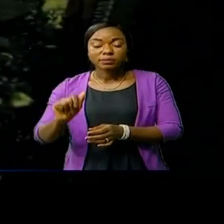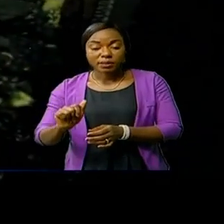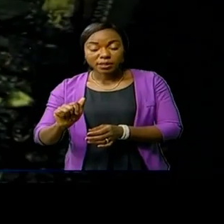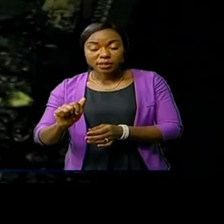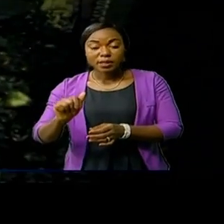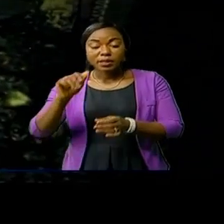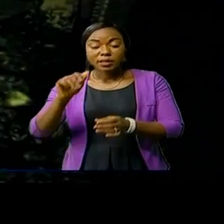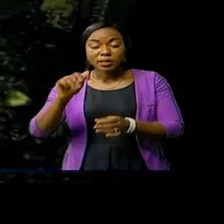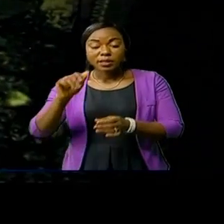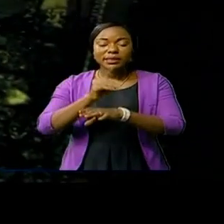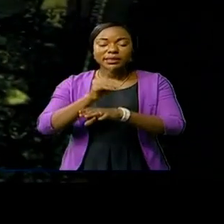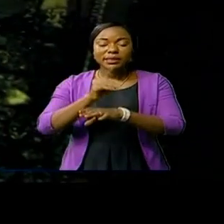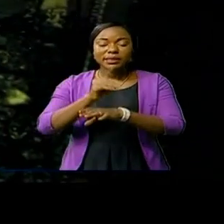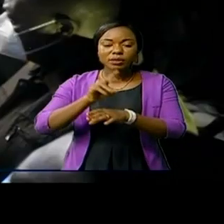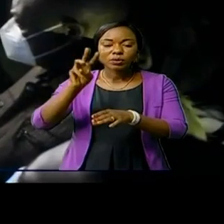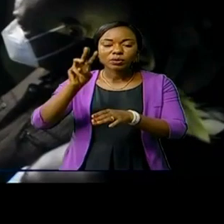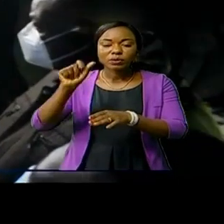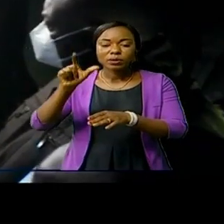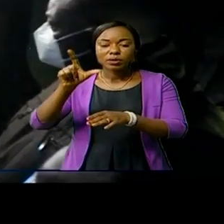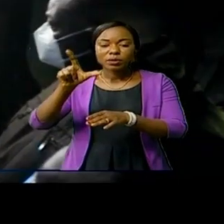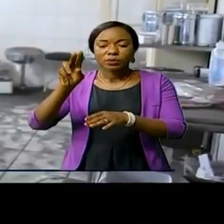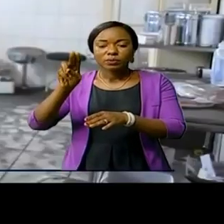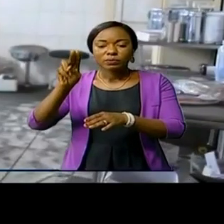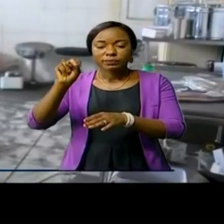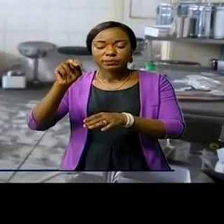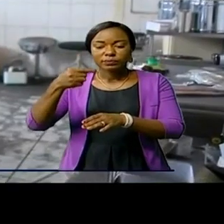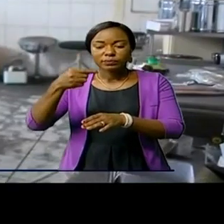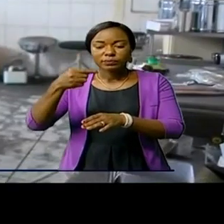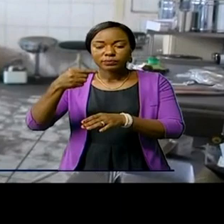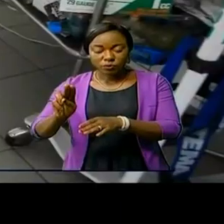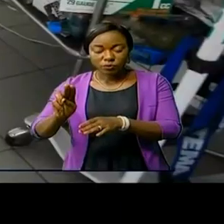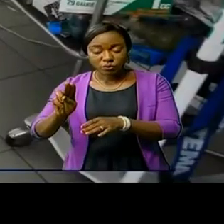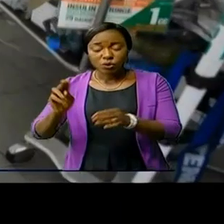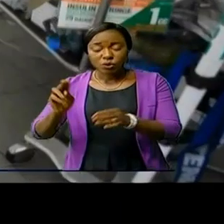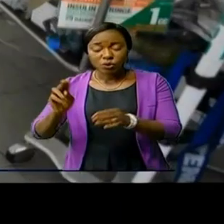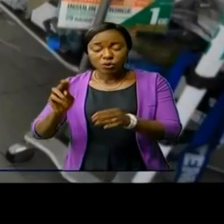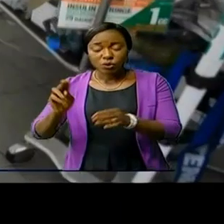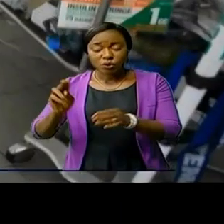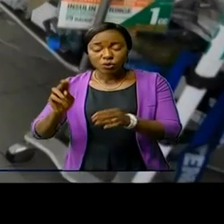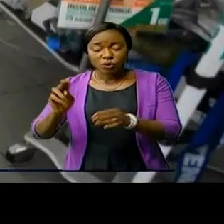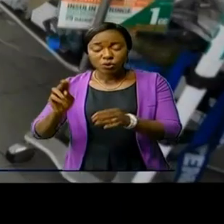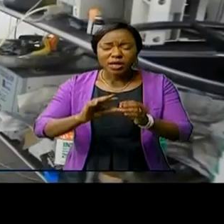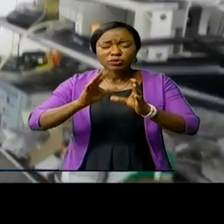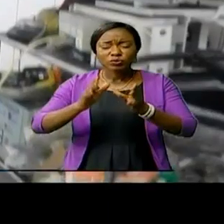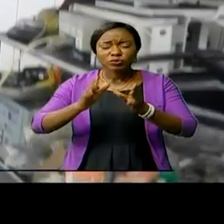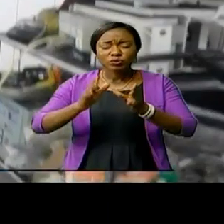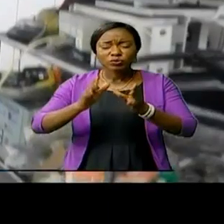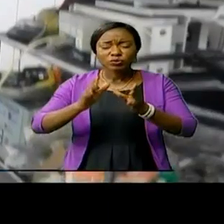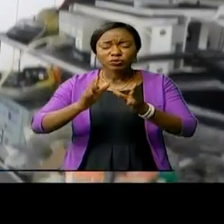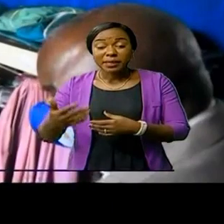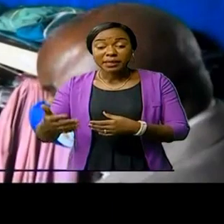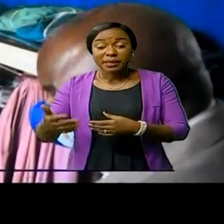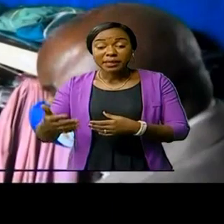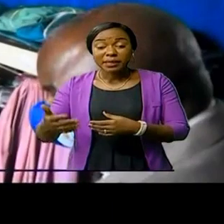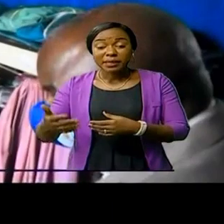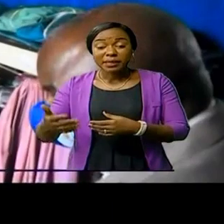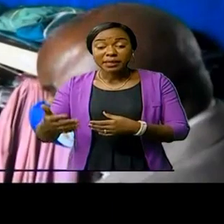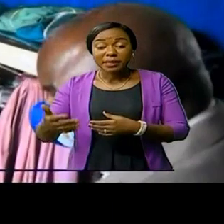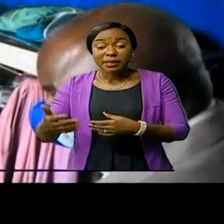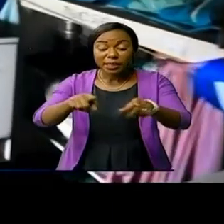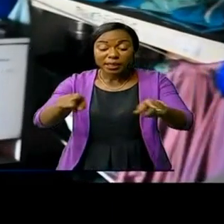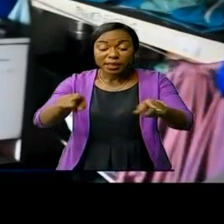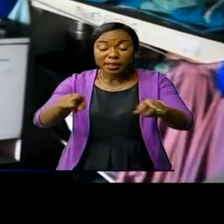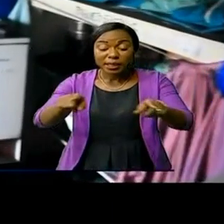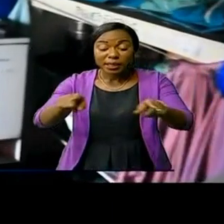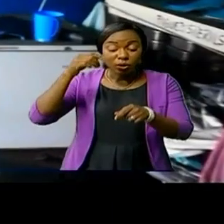Walungu dans la province du Sud Kivu. Pour cause, tous les matériels installés dans le bloc opératoire sont partis en